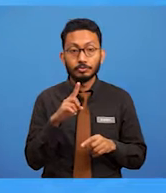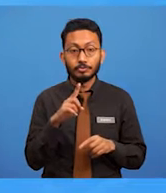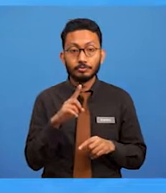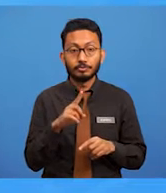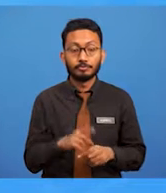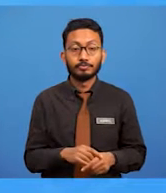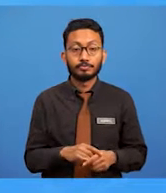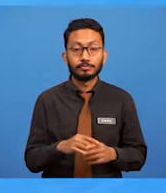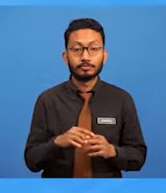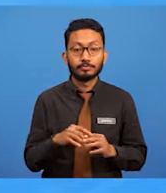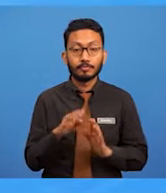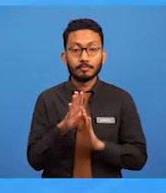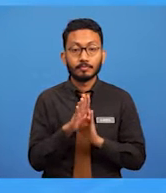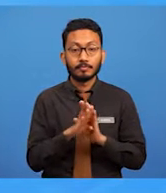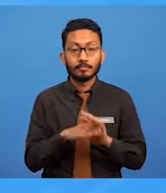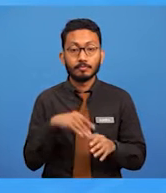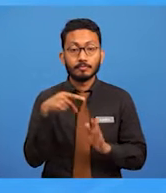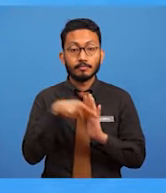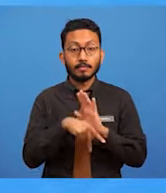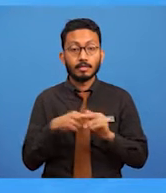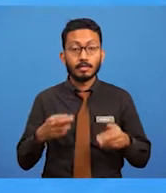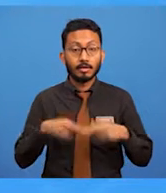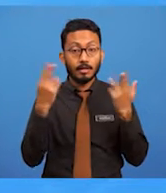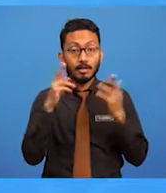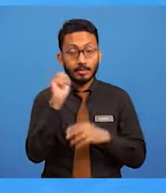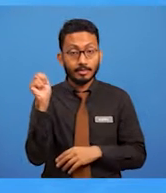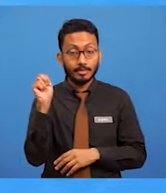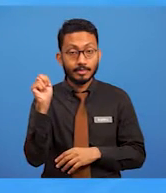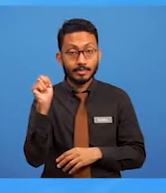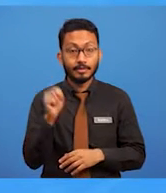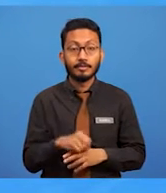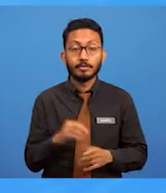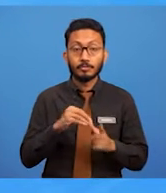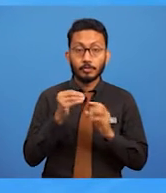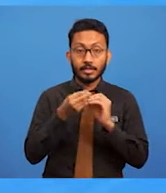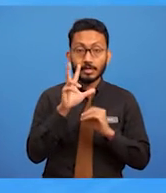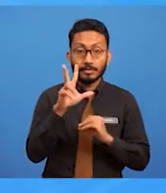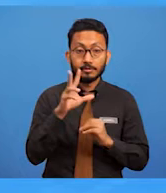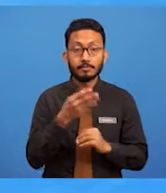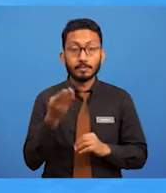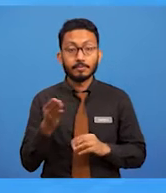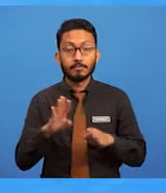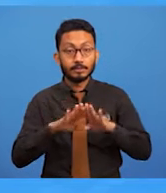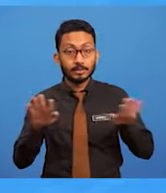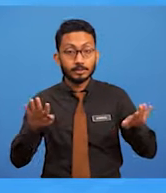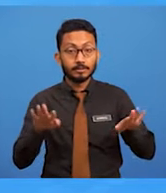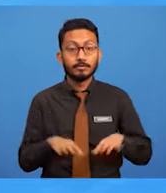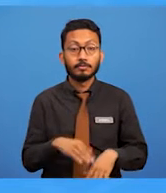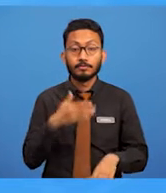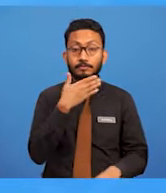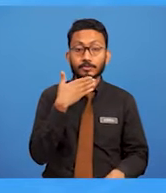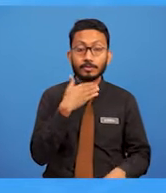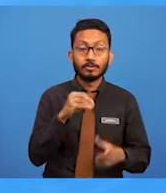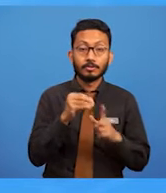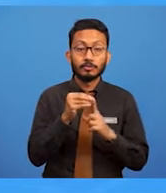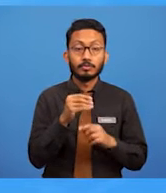yang berunsurkan perayaan. Yang ketiga berikan perbezaan antara